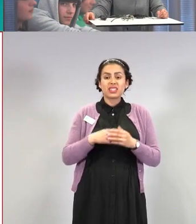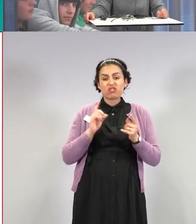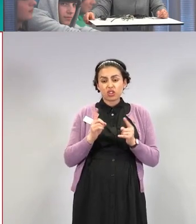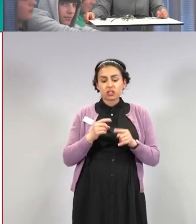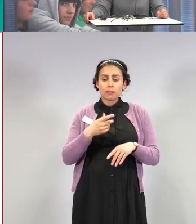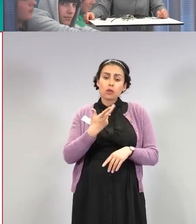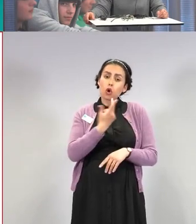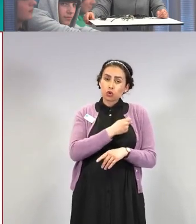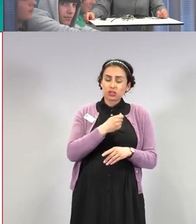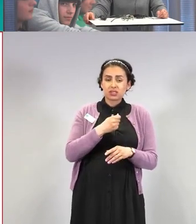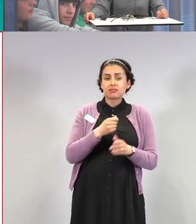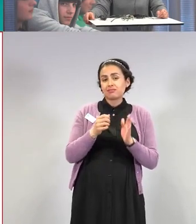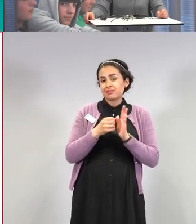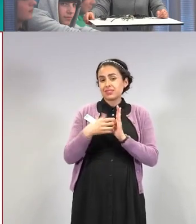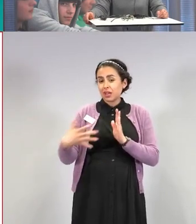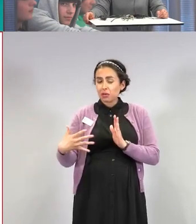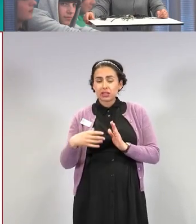päätä.